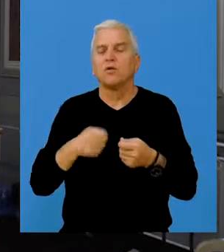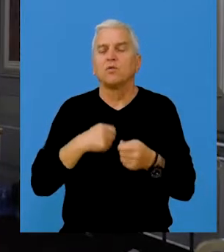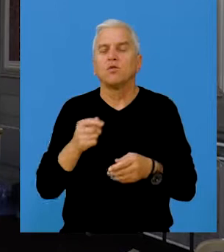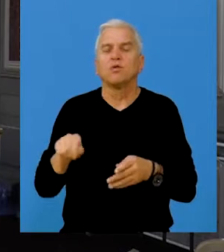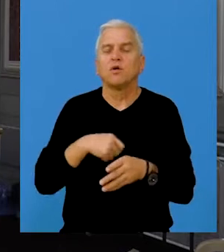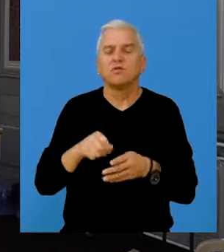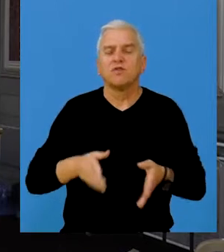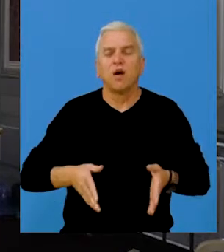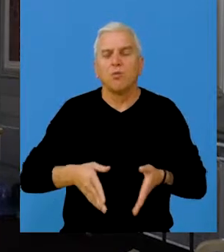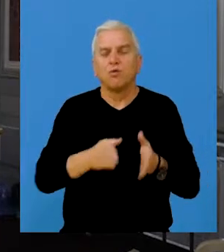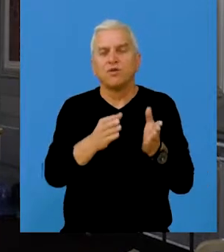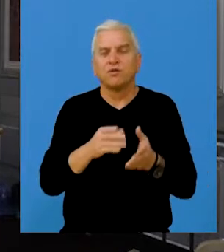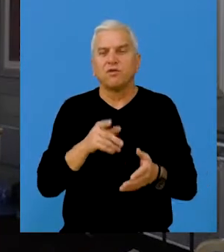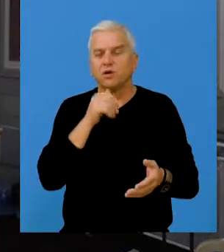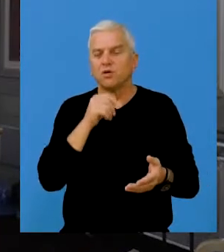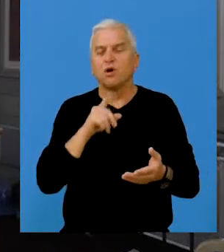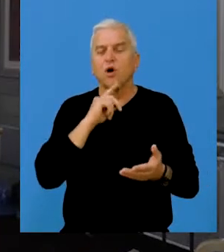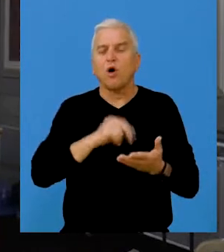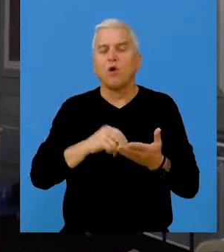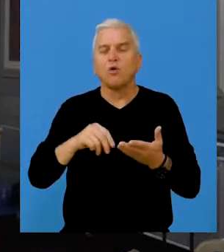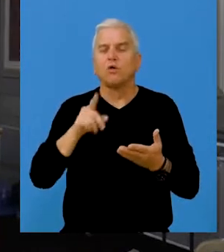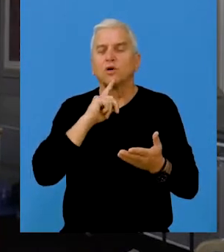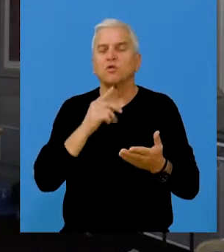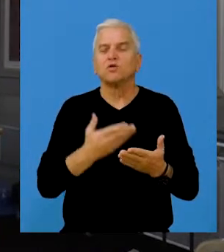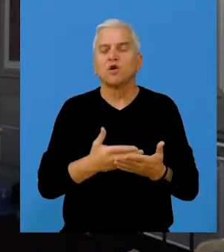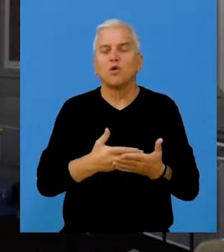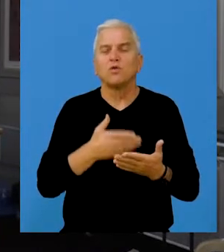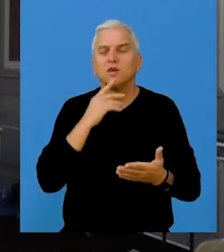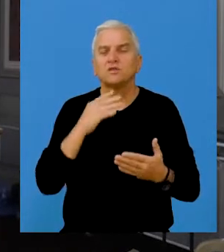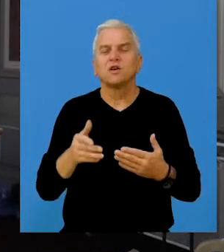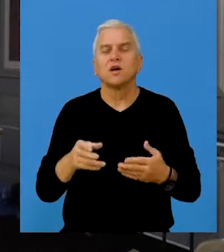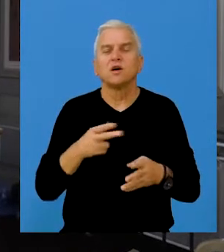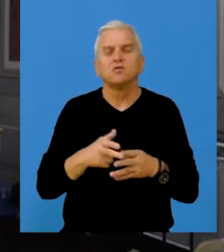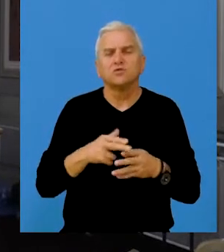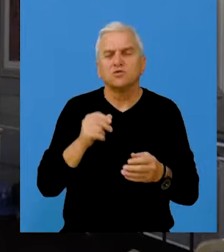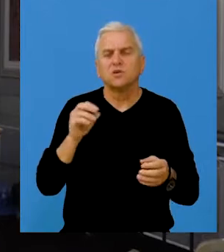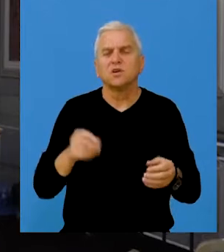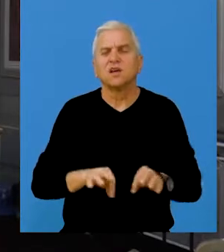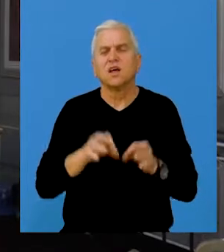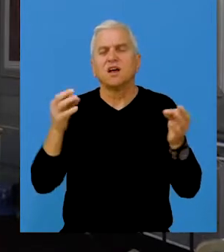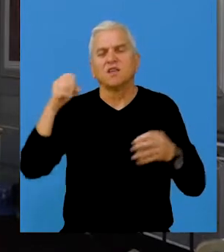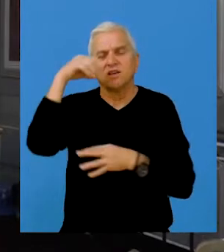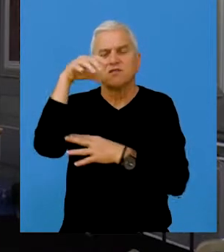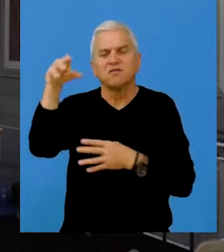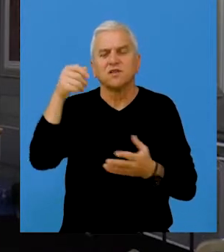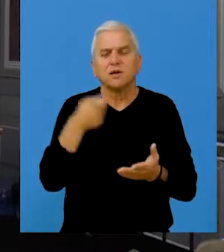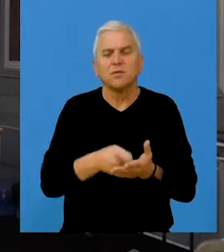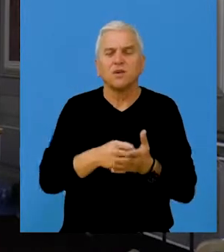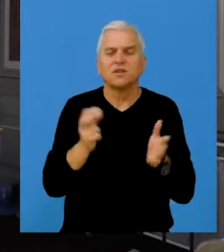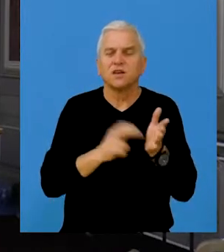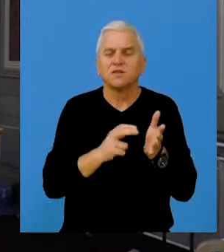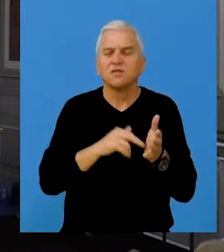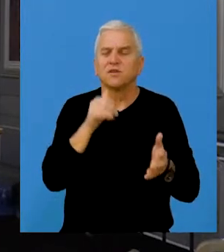ugovorene poslove održavanja puteva i ugovore koje se tiču za održavanje javne rasvete i